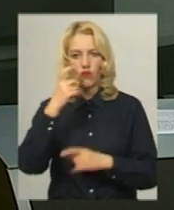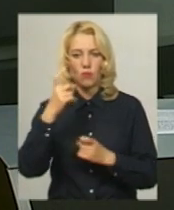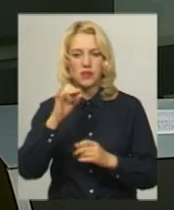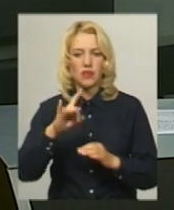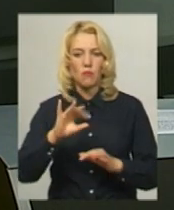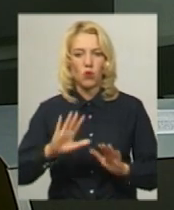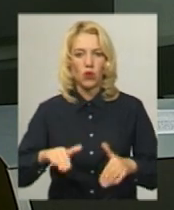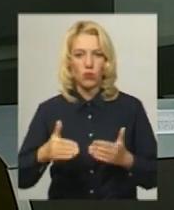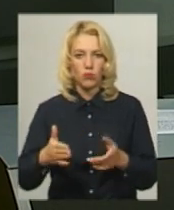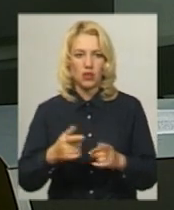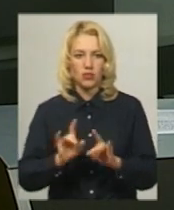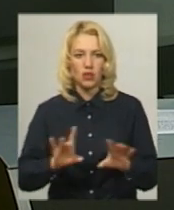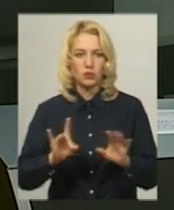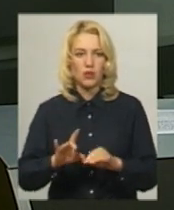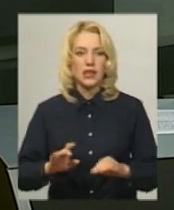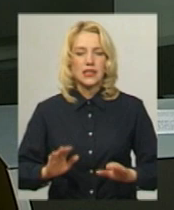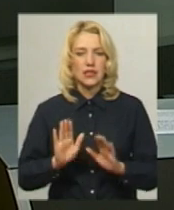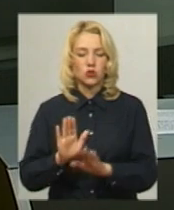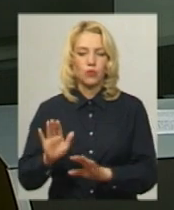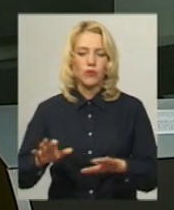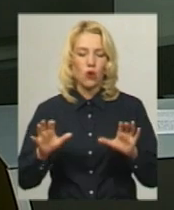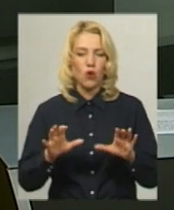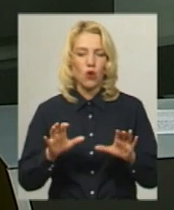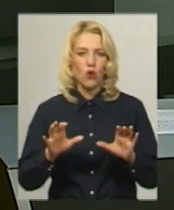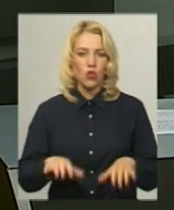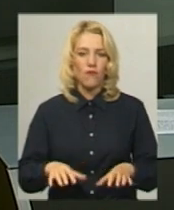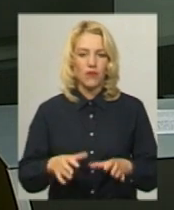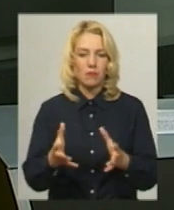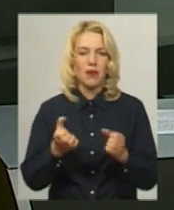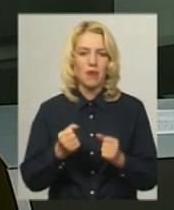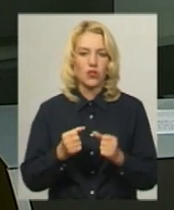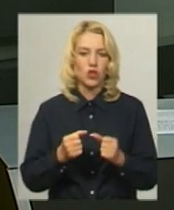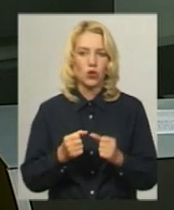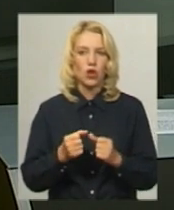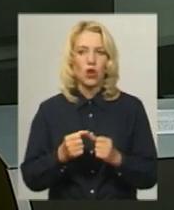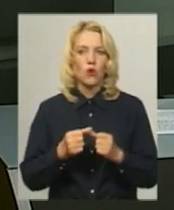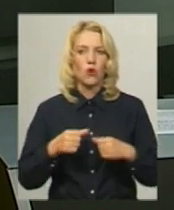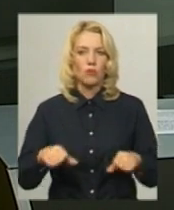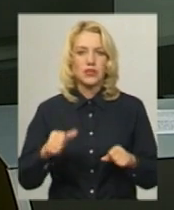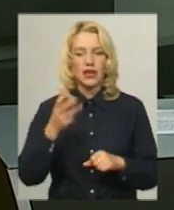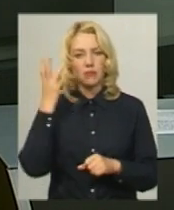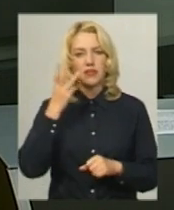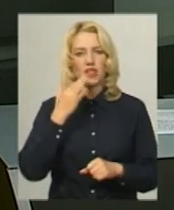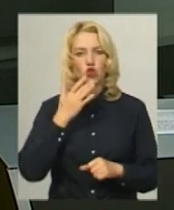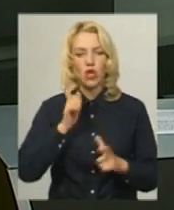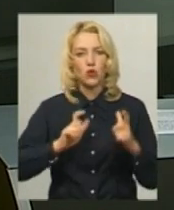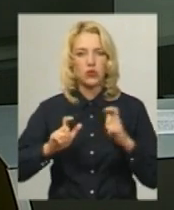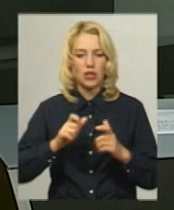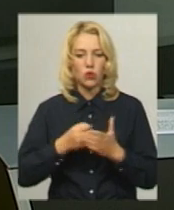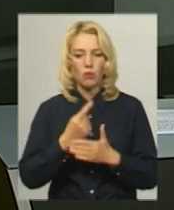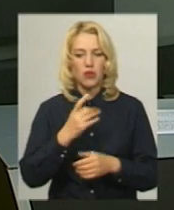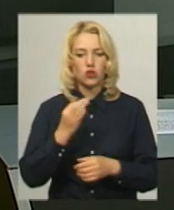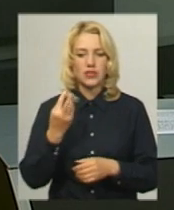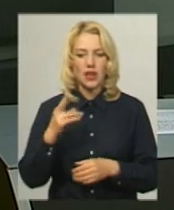рекомендації, розповідає заступник голови приймальної комісії Хмельницького національного університету Сергій Матюх. До 1 серпня